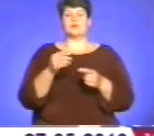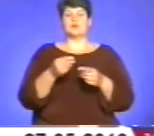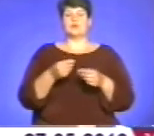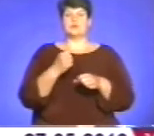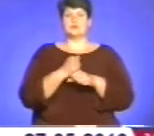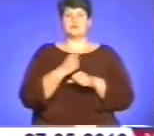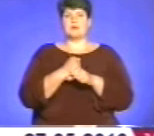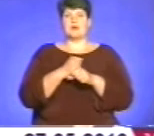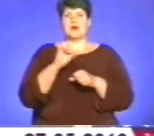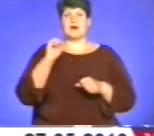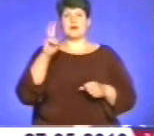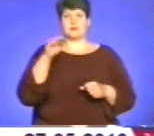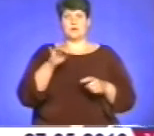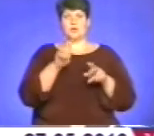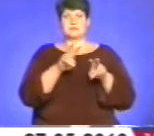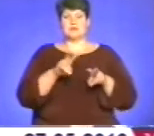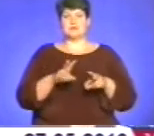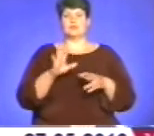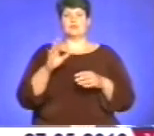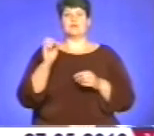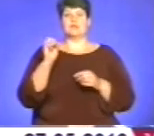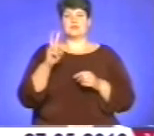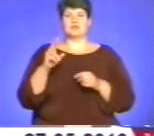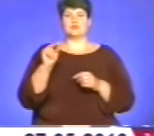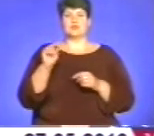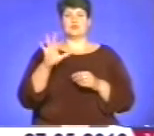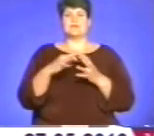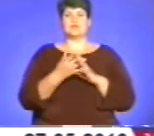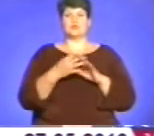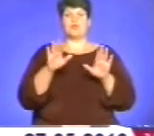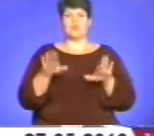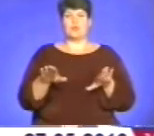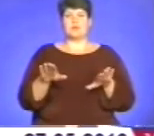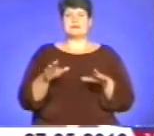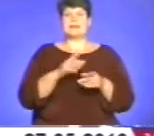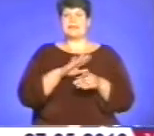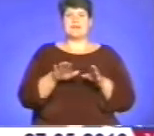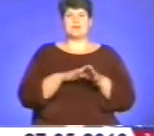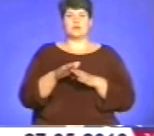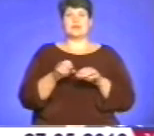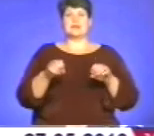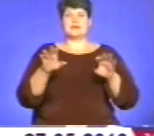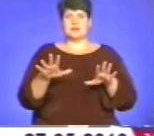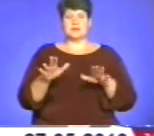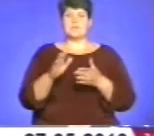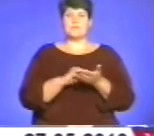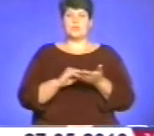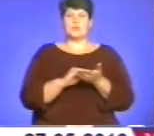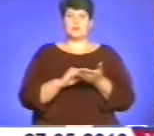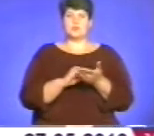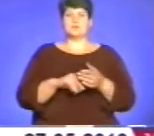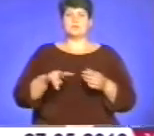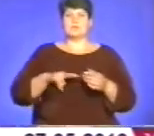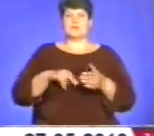притягнуто 15-го числа голову сільської ради знову за невиконання рішення повторно до адміністративної